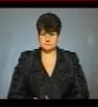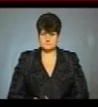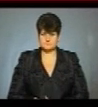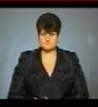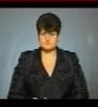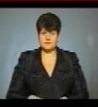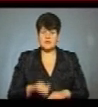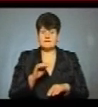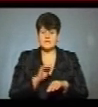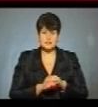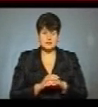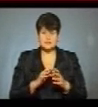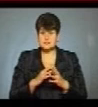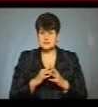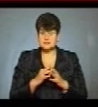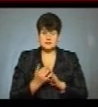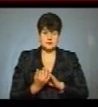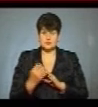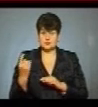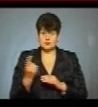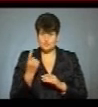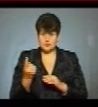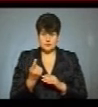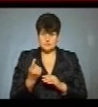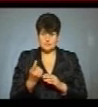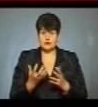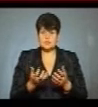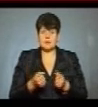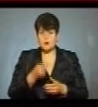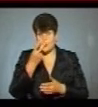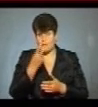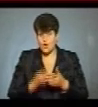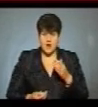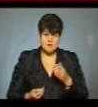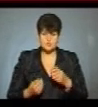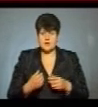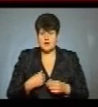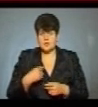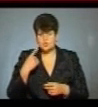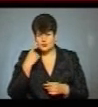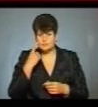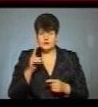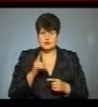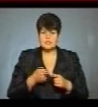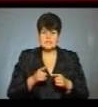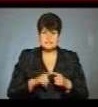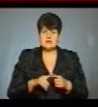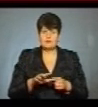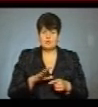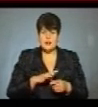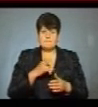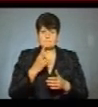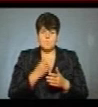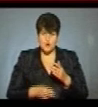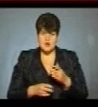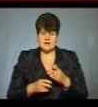Фактично аграрне середовище отримало поразку, але я думаю, що це була програна битва,